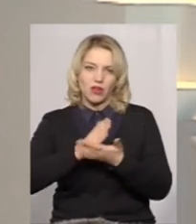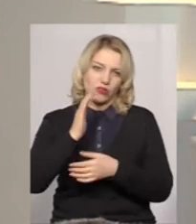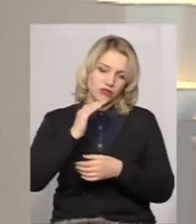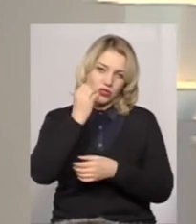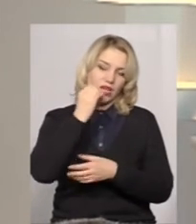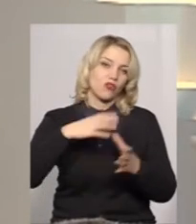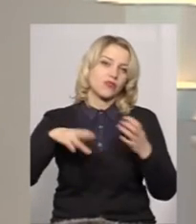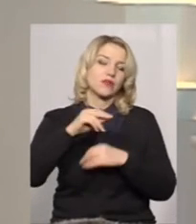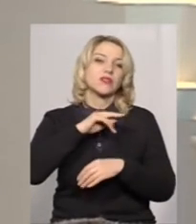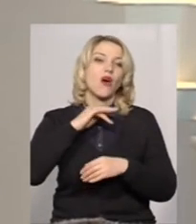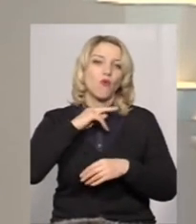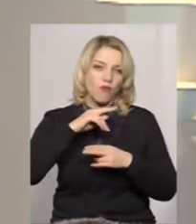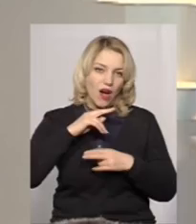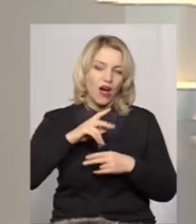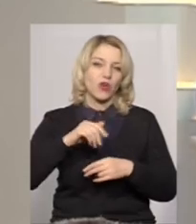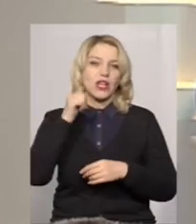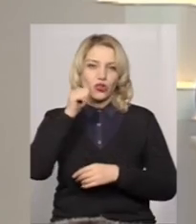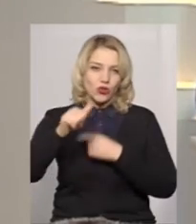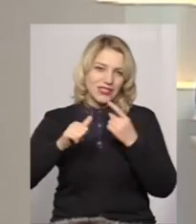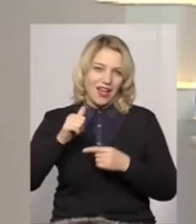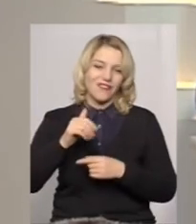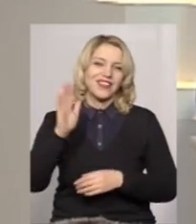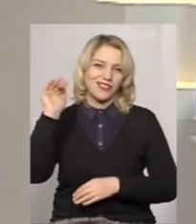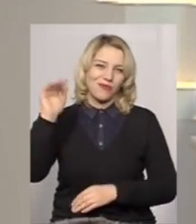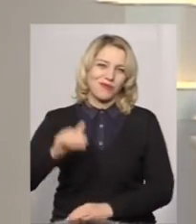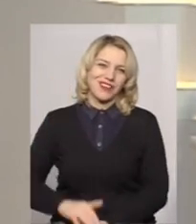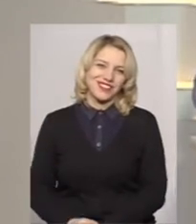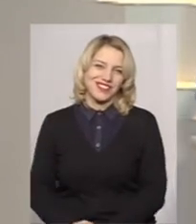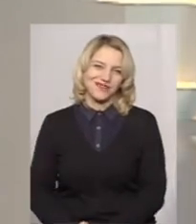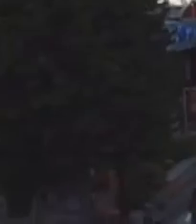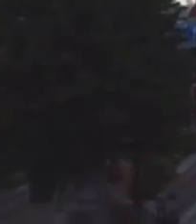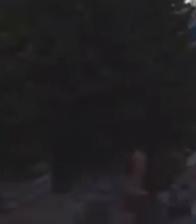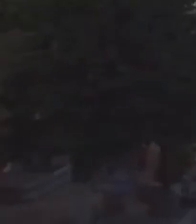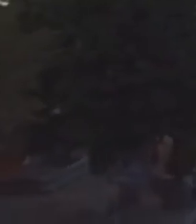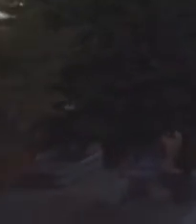води. Всім дякую за увагу. Завтра у цій же поріч чекатиму вас уже з новою темою. Нехай щастить!